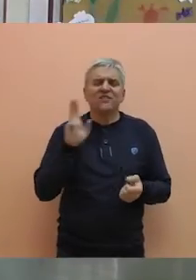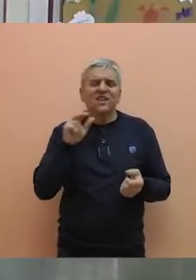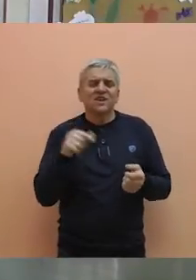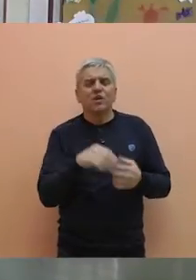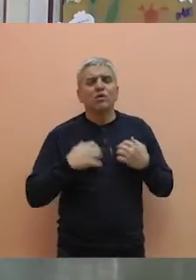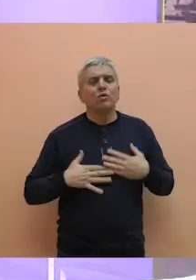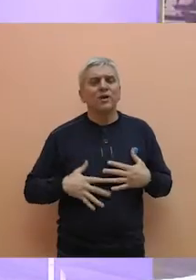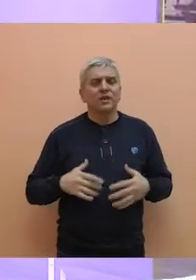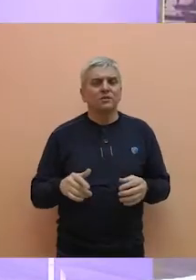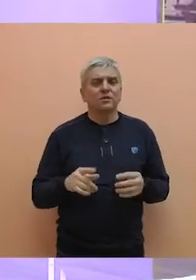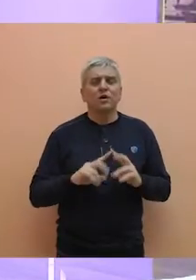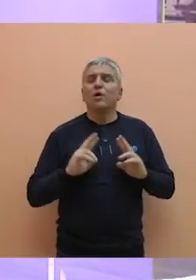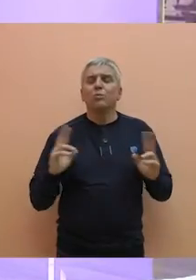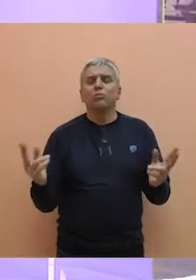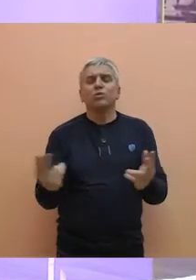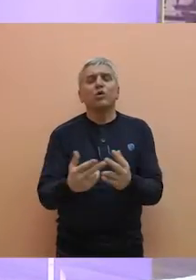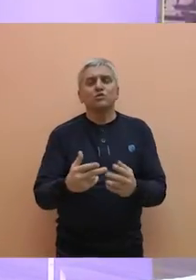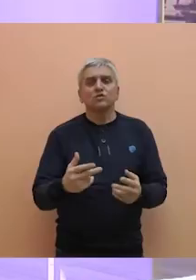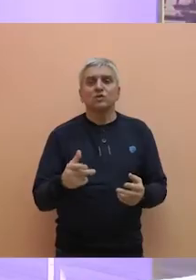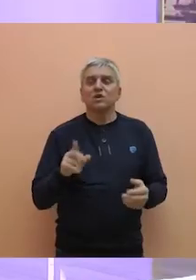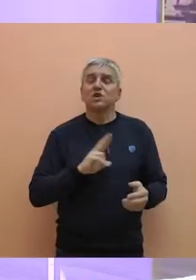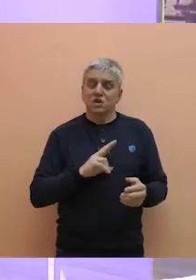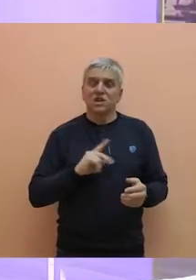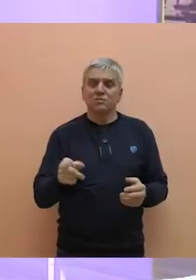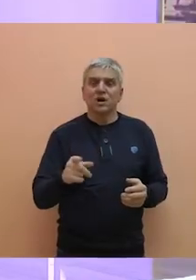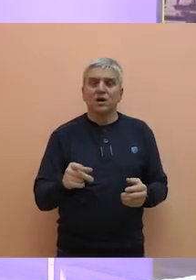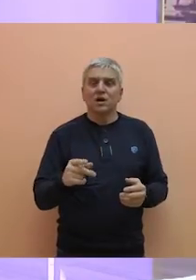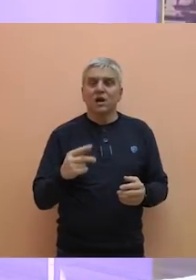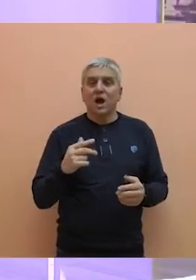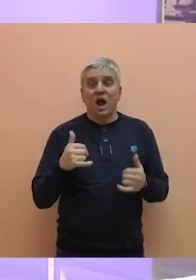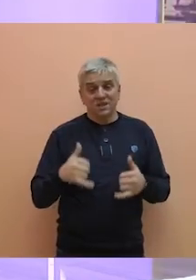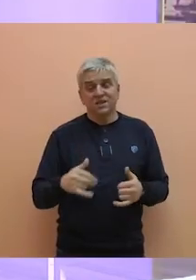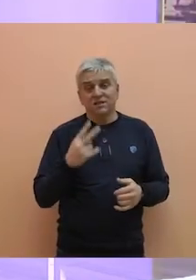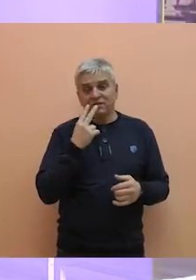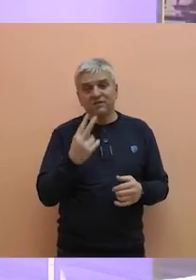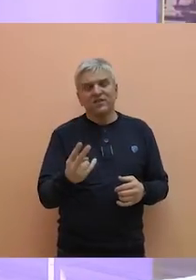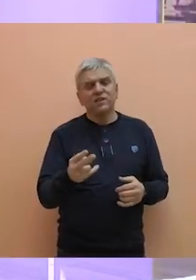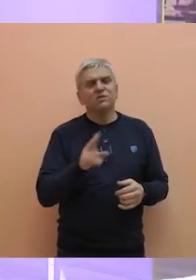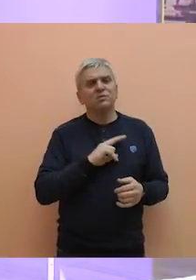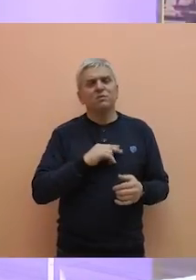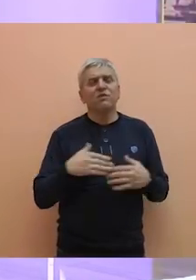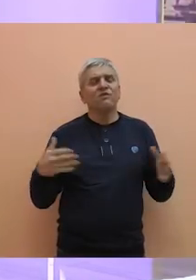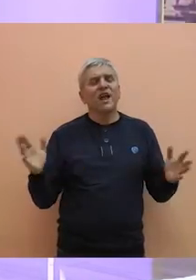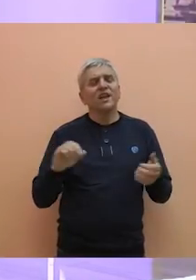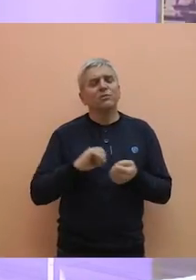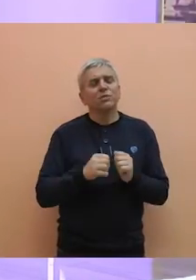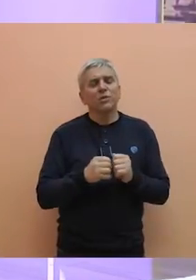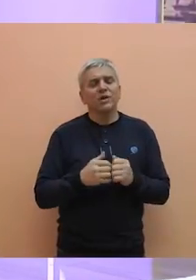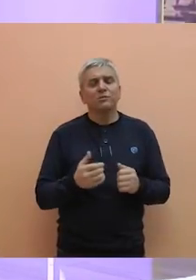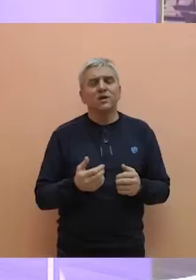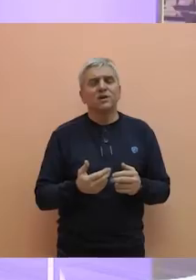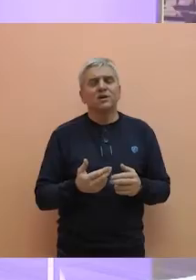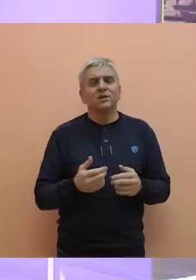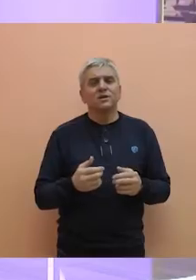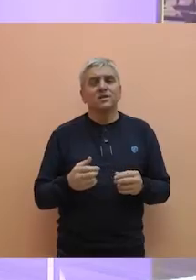sanitarni uslovi. Prostor kao prostor postoje, međutim, odmah smo našli na taj jedan veliki problem da za